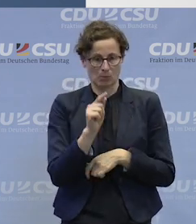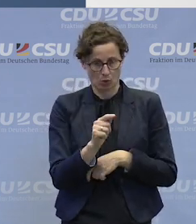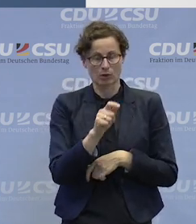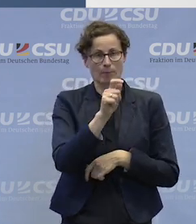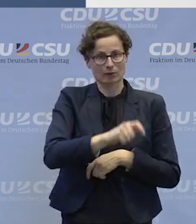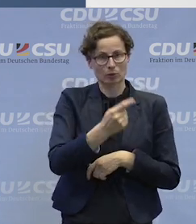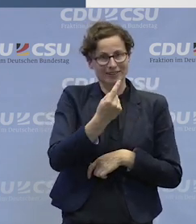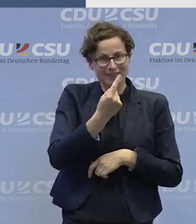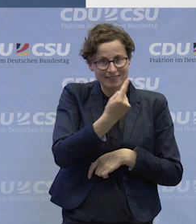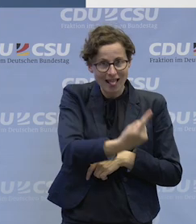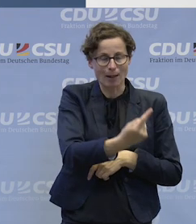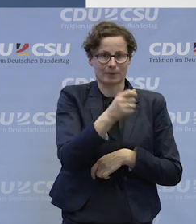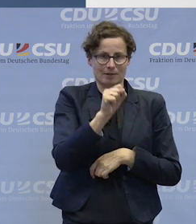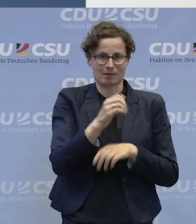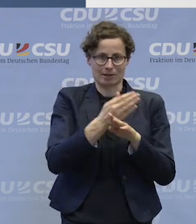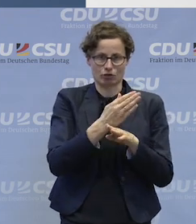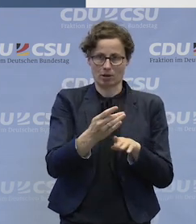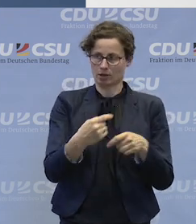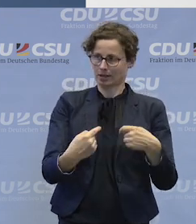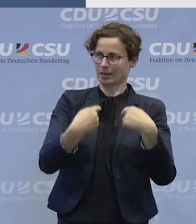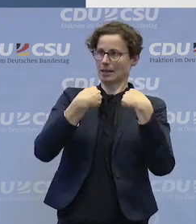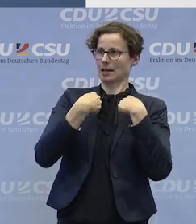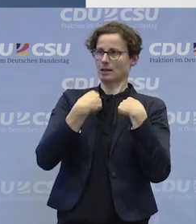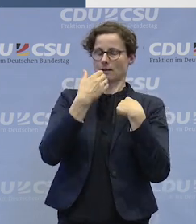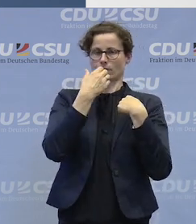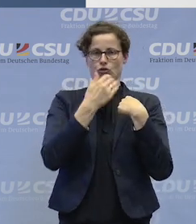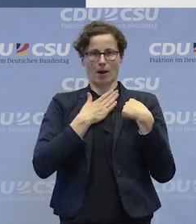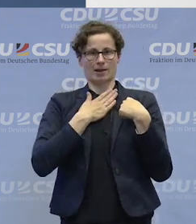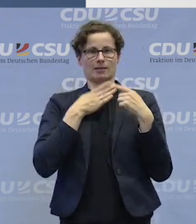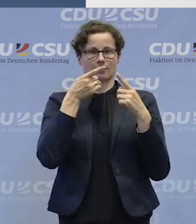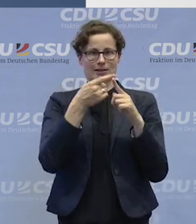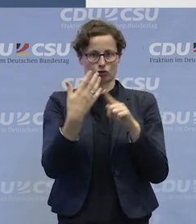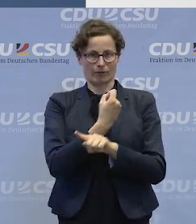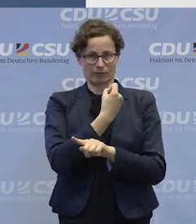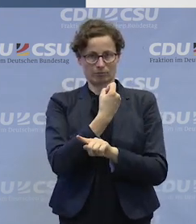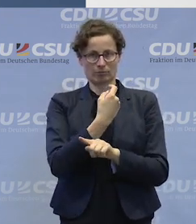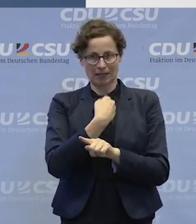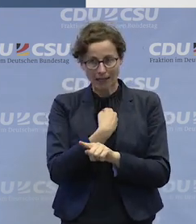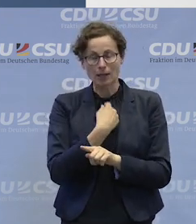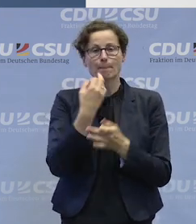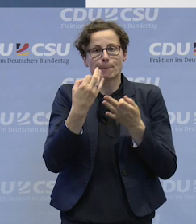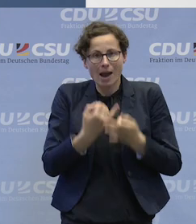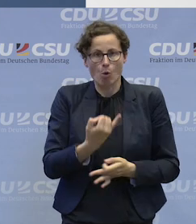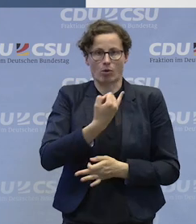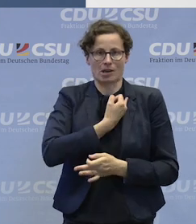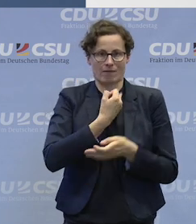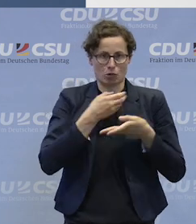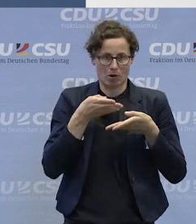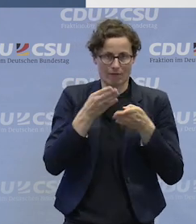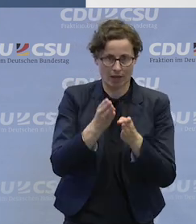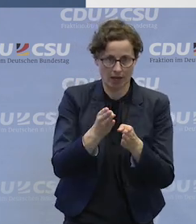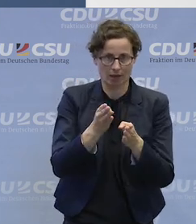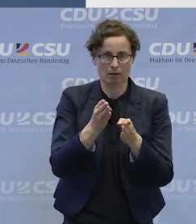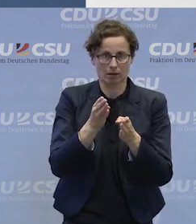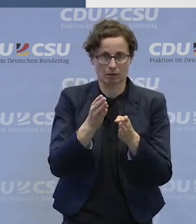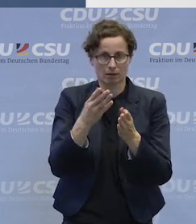auf ihre persönlichen Ziele zu erreichen, individuell ihren Arbeitsplatz zu finden,